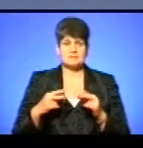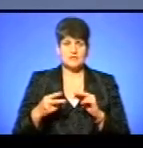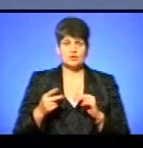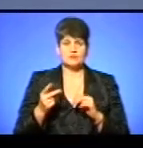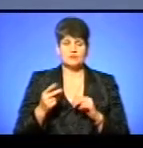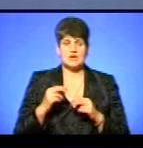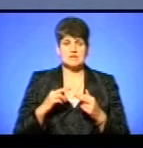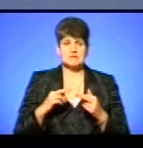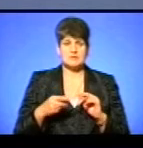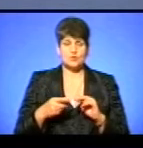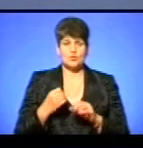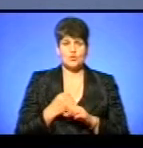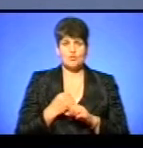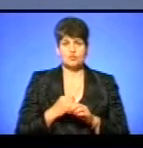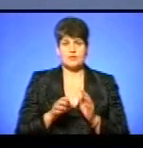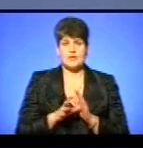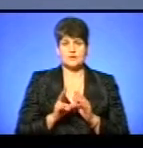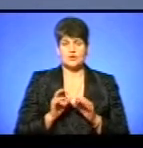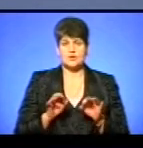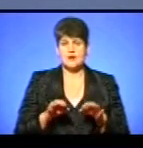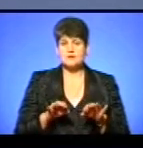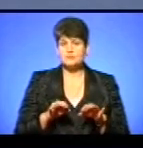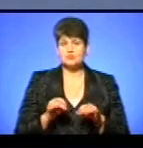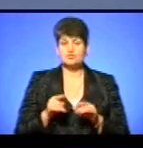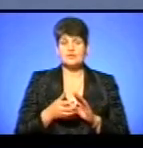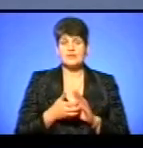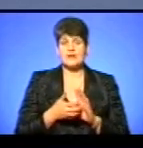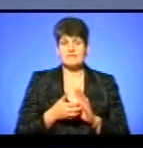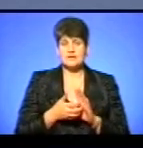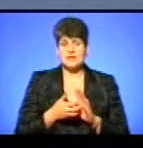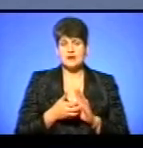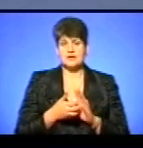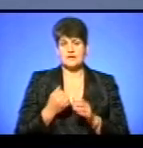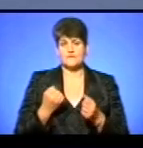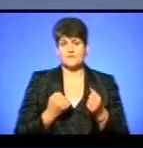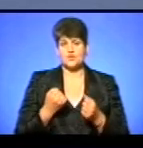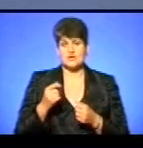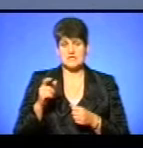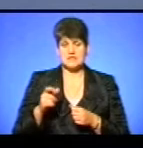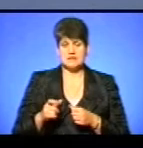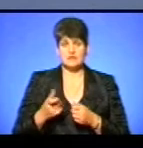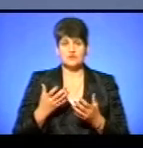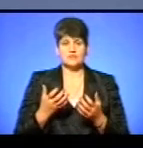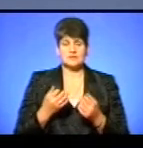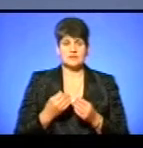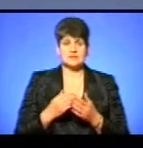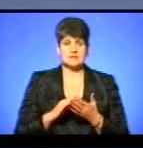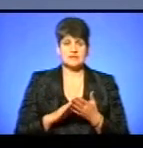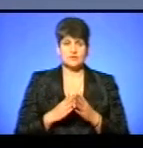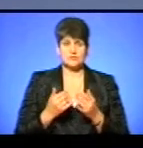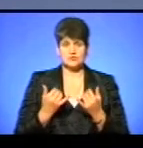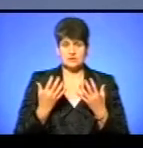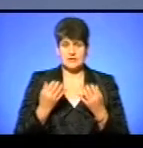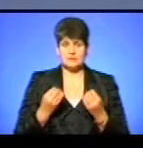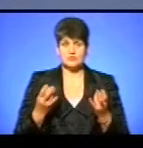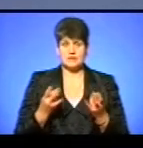роботу електротранспорту, в'язку з тим, що не вистачає теж водіїв. Якщо взяти, що станом на сьогодні потреба в